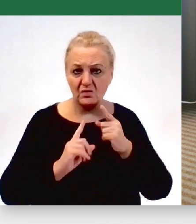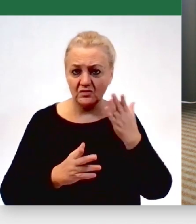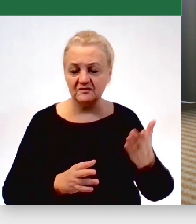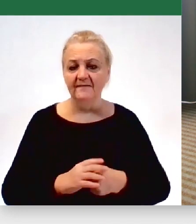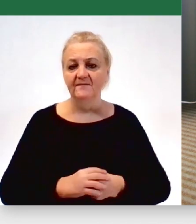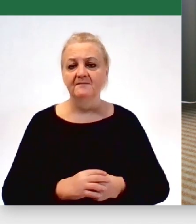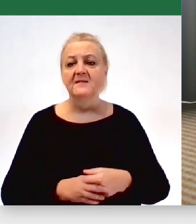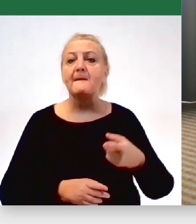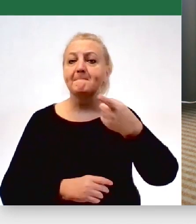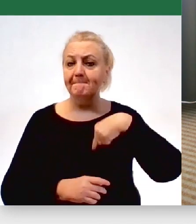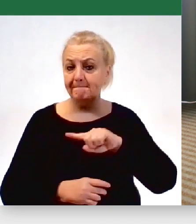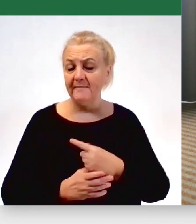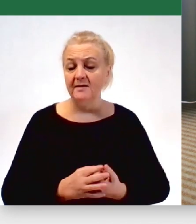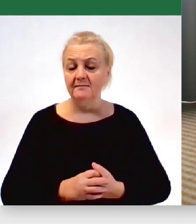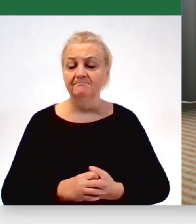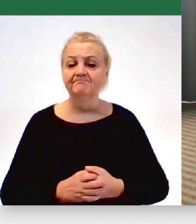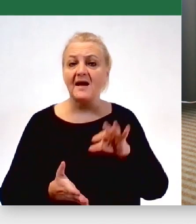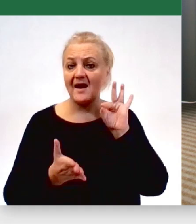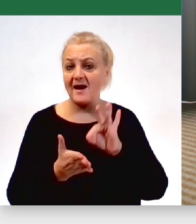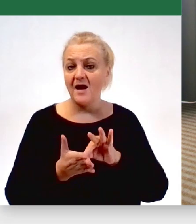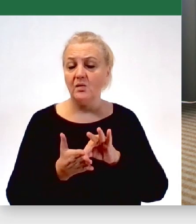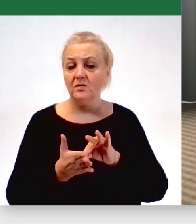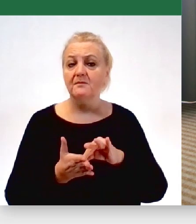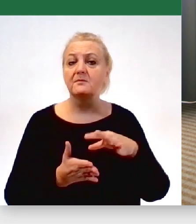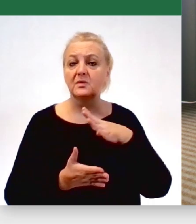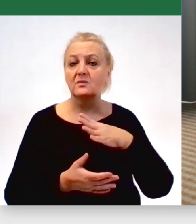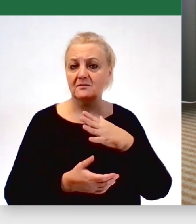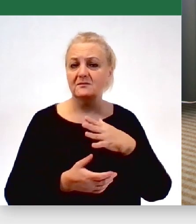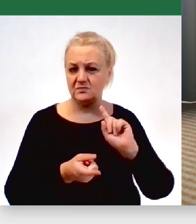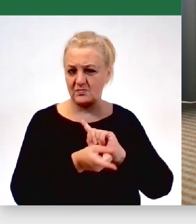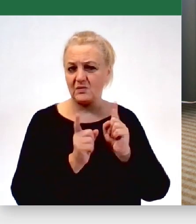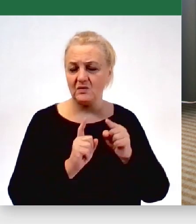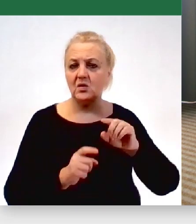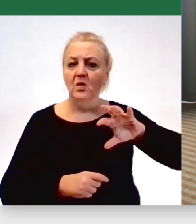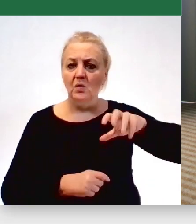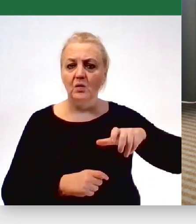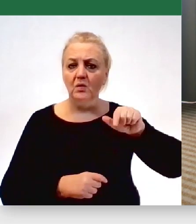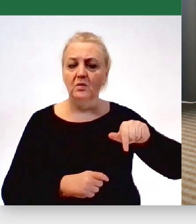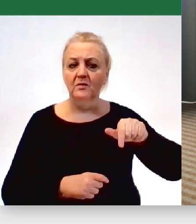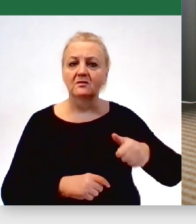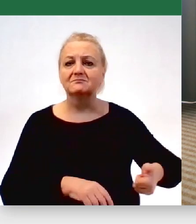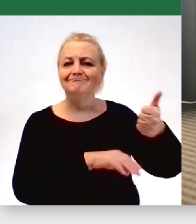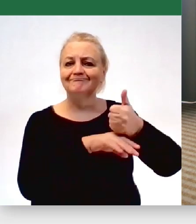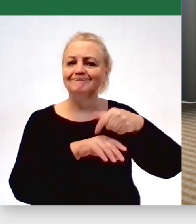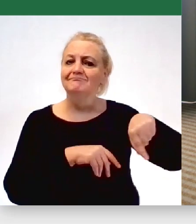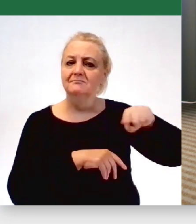My akurat mieliśmy spotkanie grupy Leadership w Starachowicach